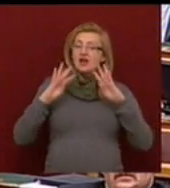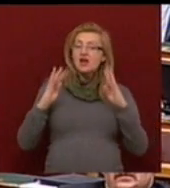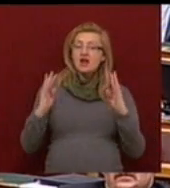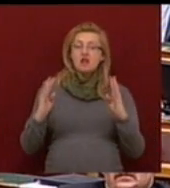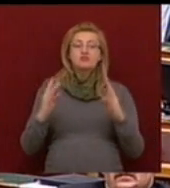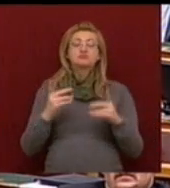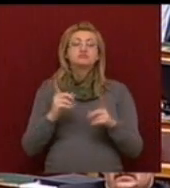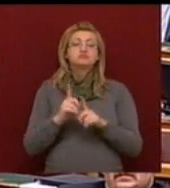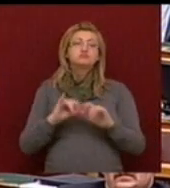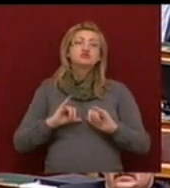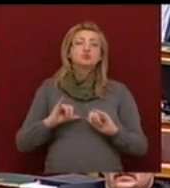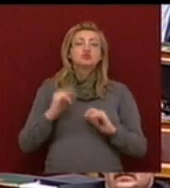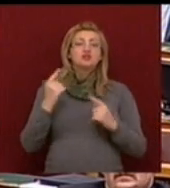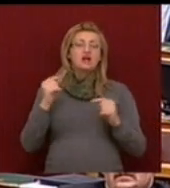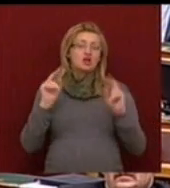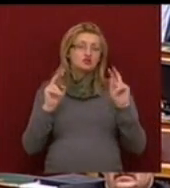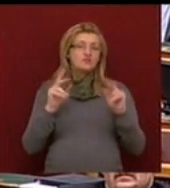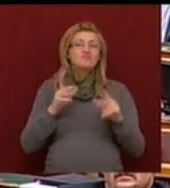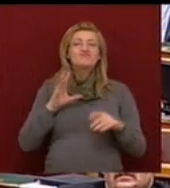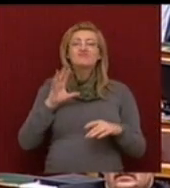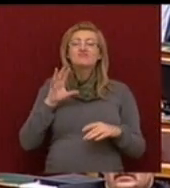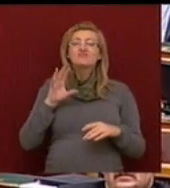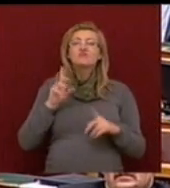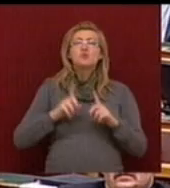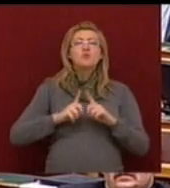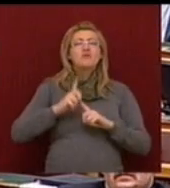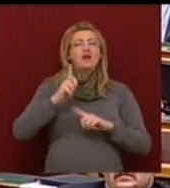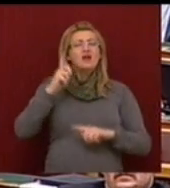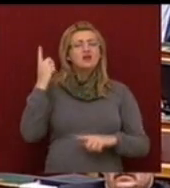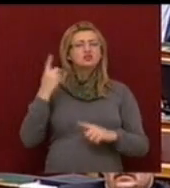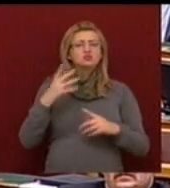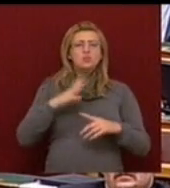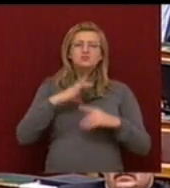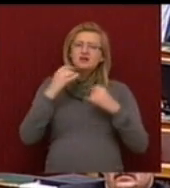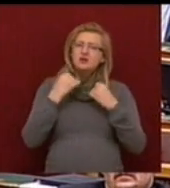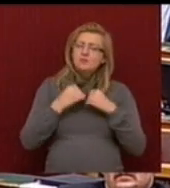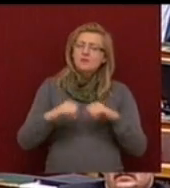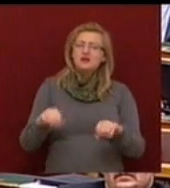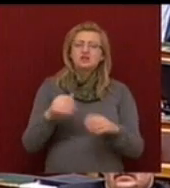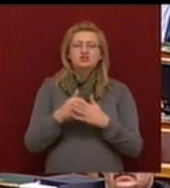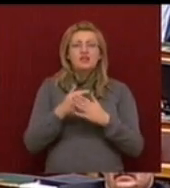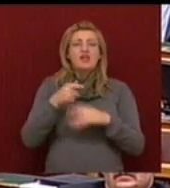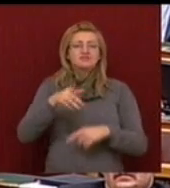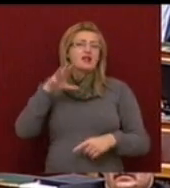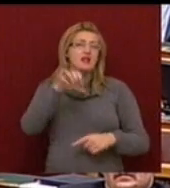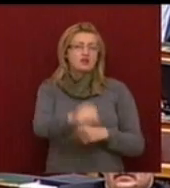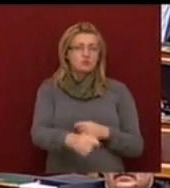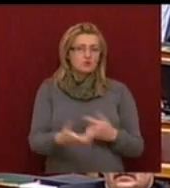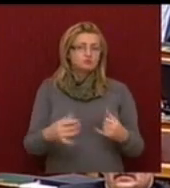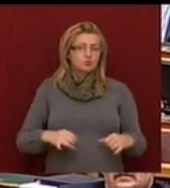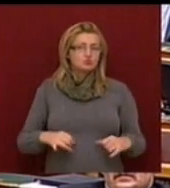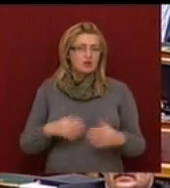biztosítással érjük el, hogy a növekedésünk újból kockázatmentes legyen és biztonságban legyen.